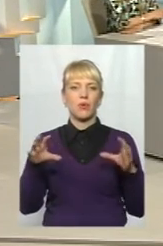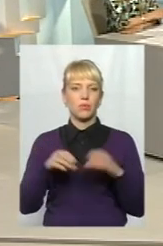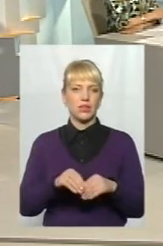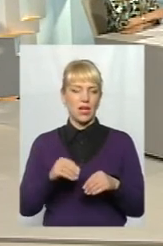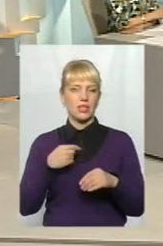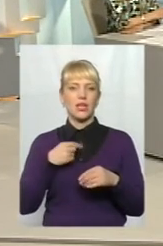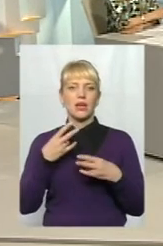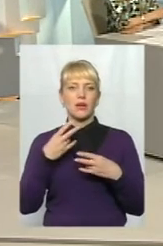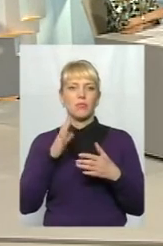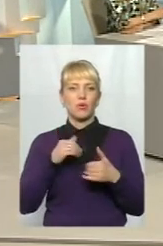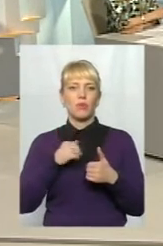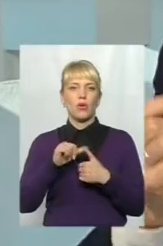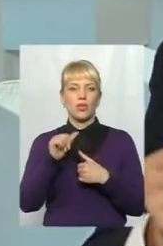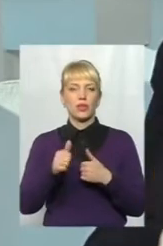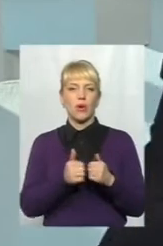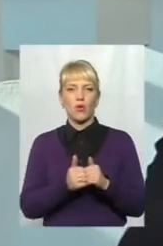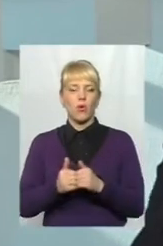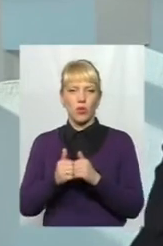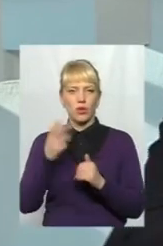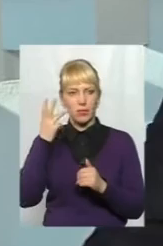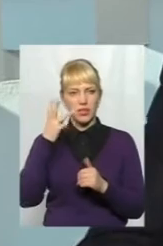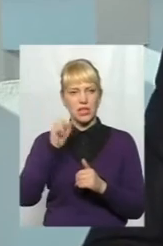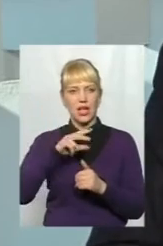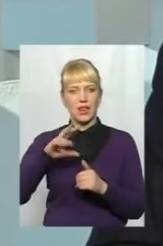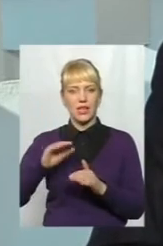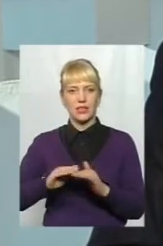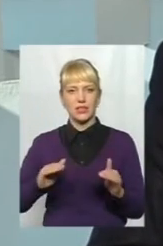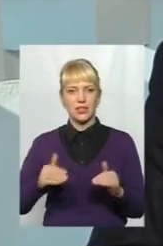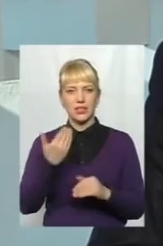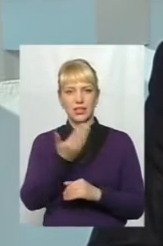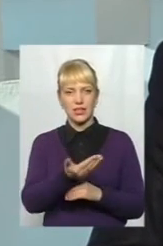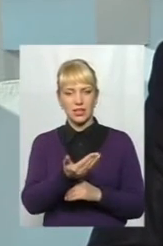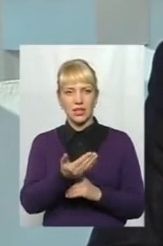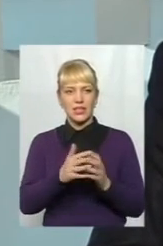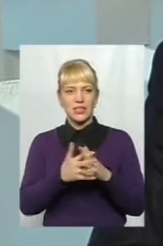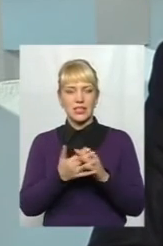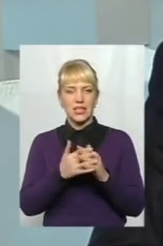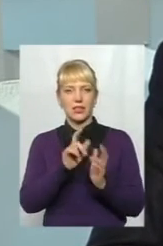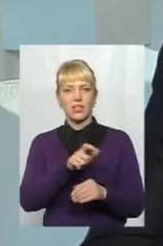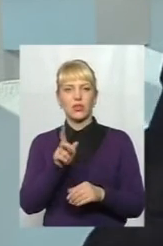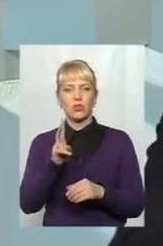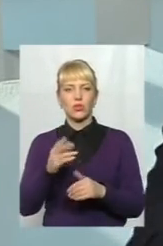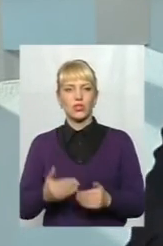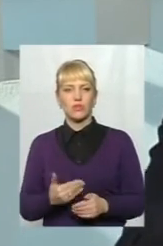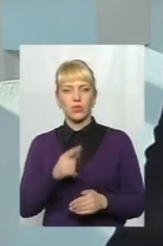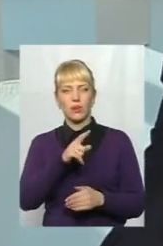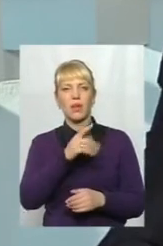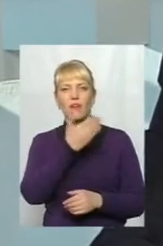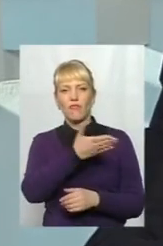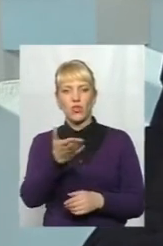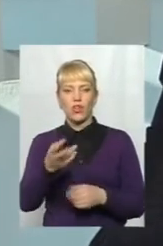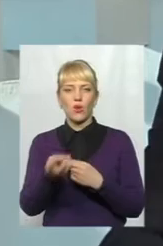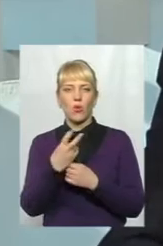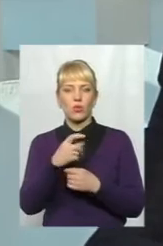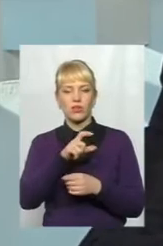окремо об'єднутися, крім Хмельницького. Але діти, наприклад, тих самих селян, які живуть там, вони ходять в